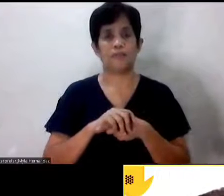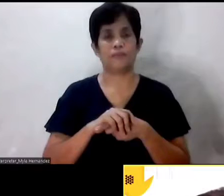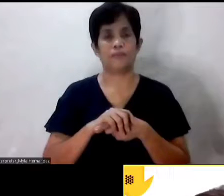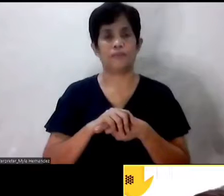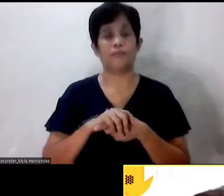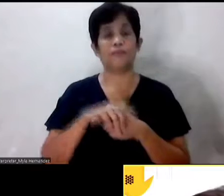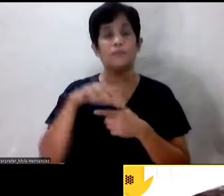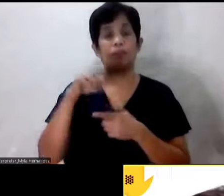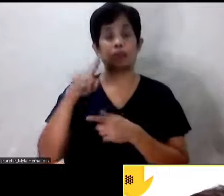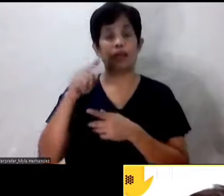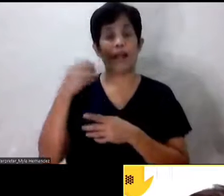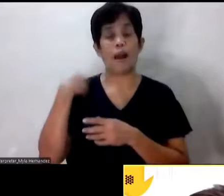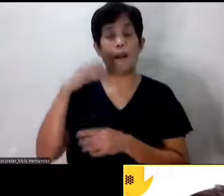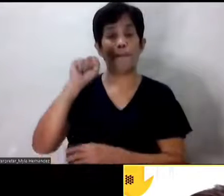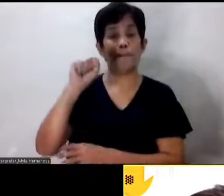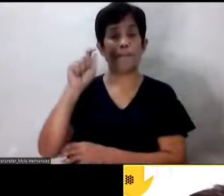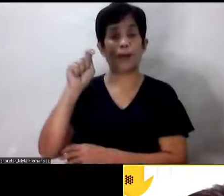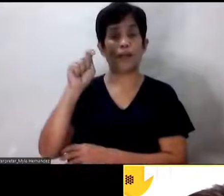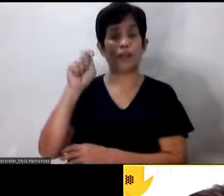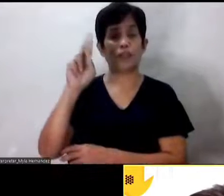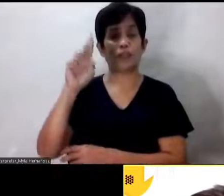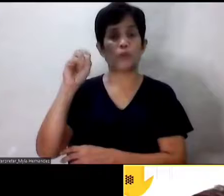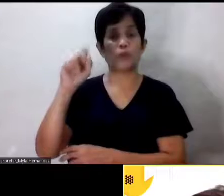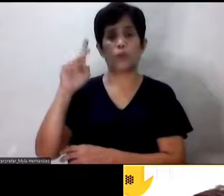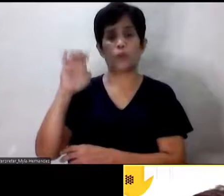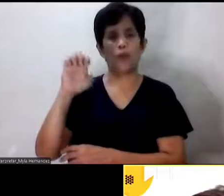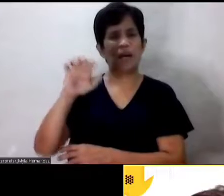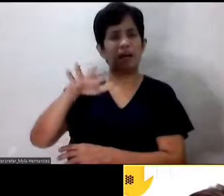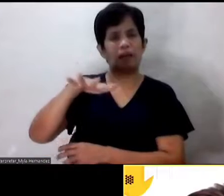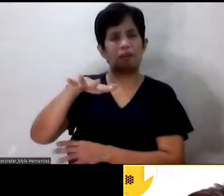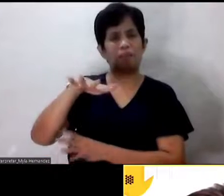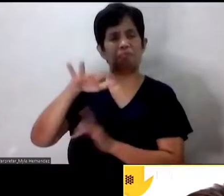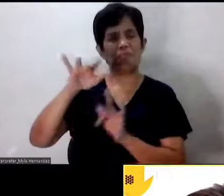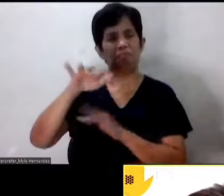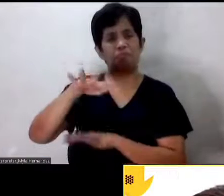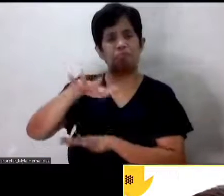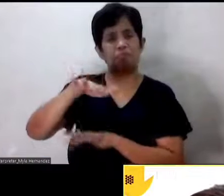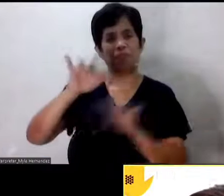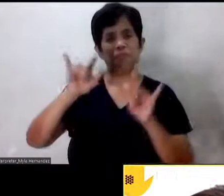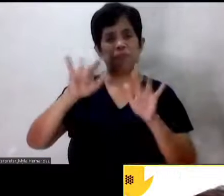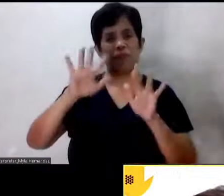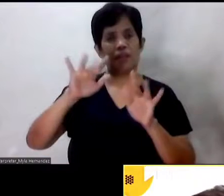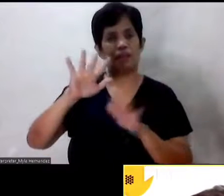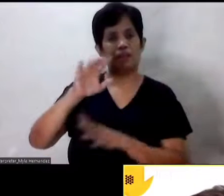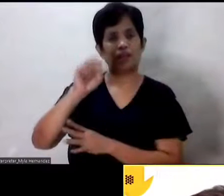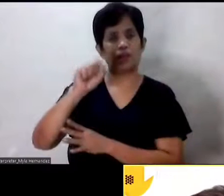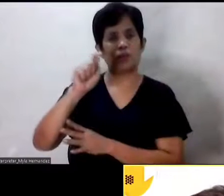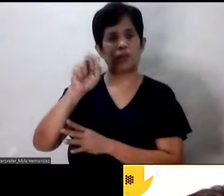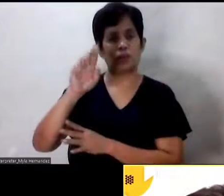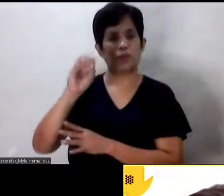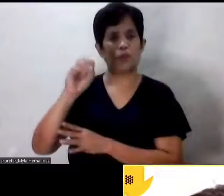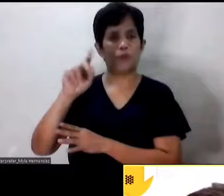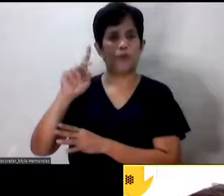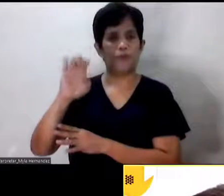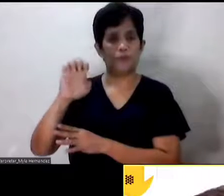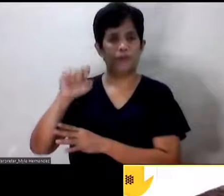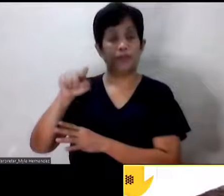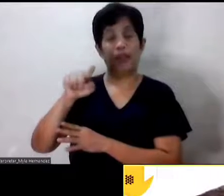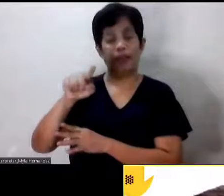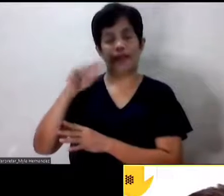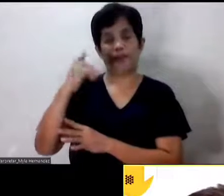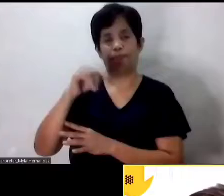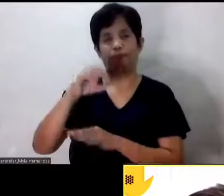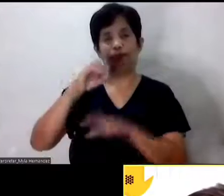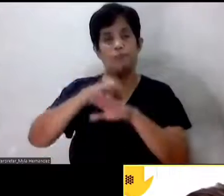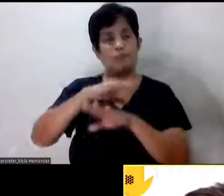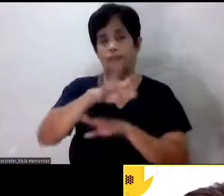doon sa mga may stroke, kahit mild stroke man, or ano pa man, ang pinaka mapapayo ko, and I'm not a doctor,